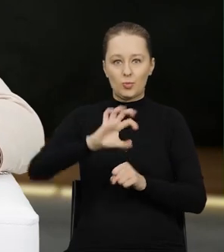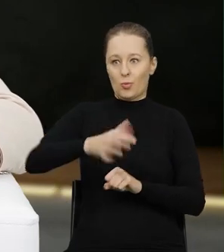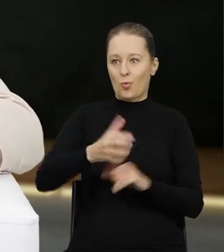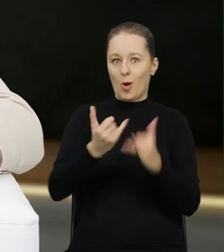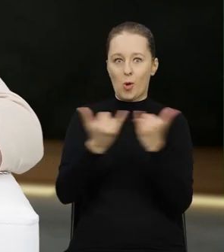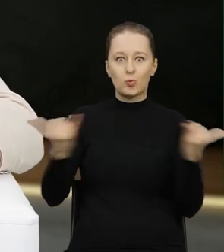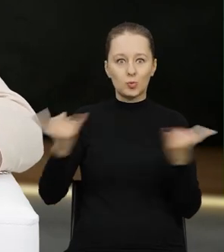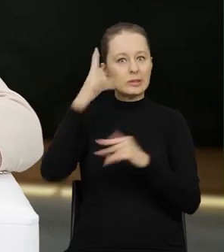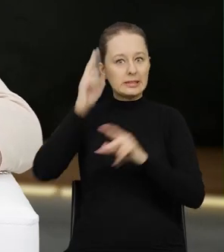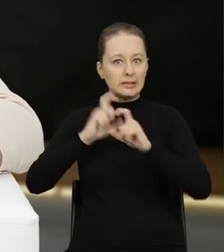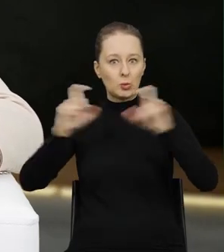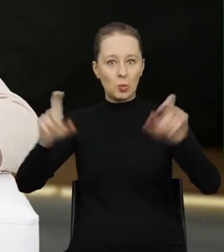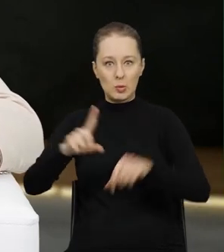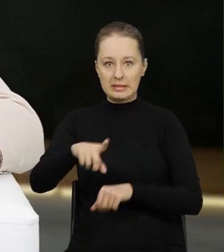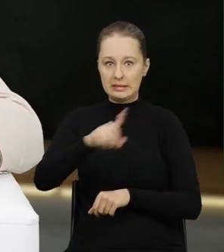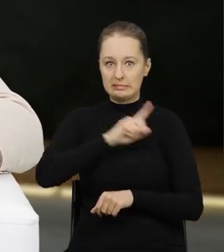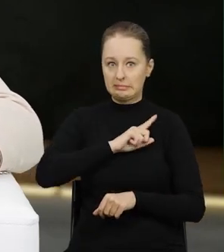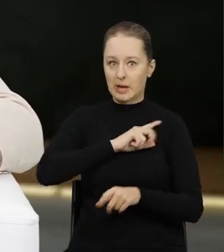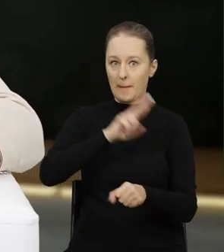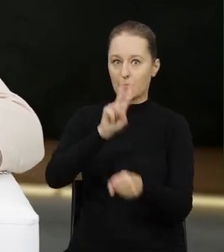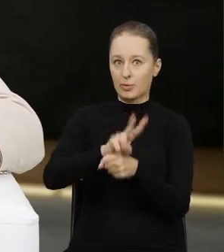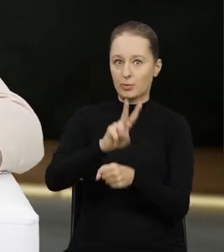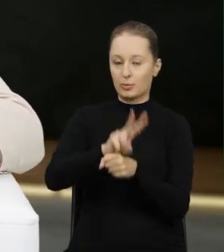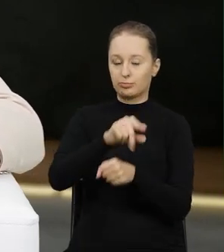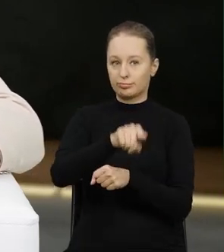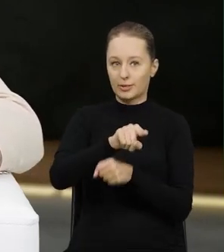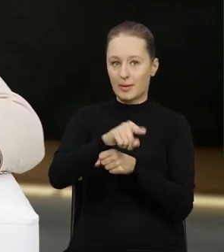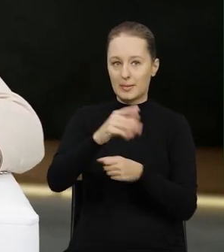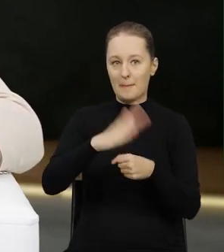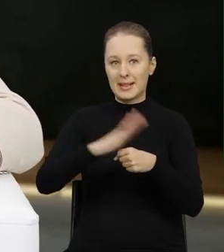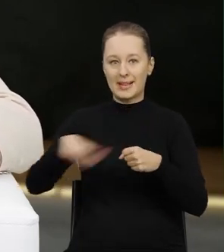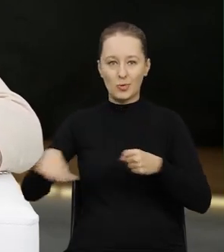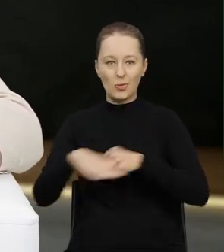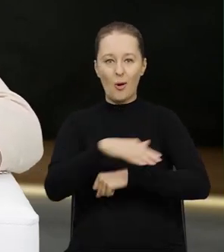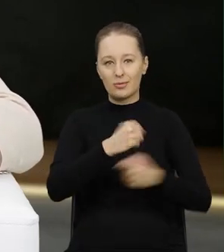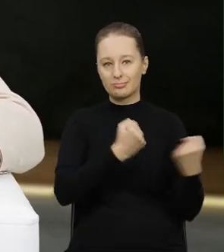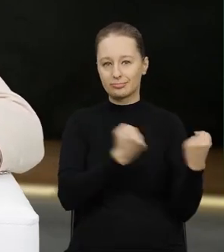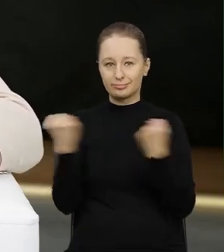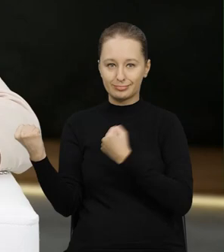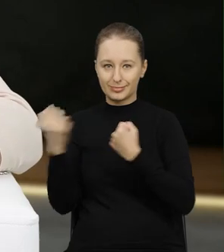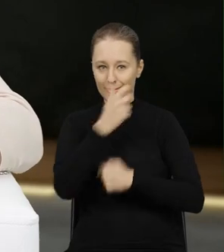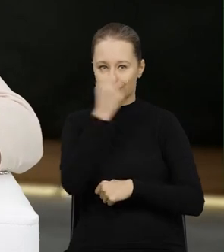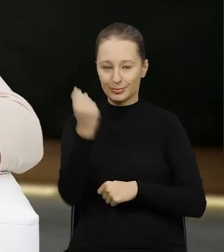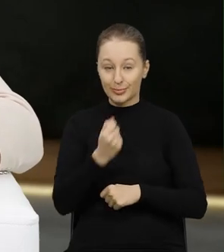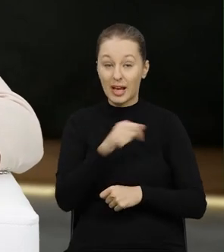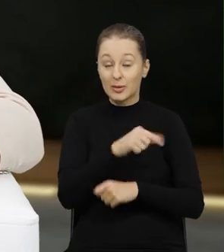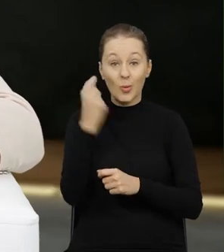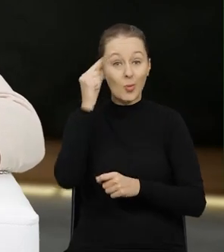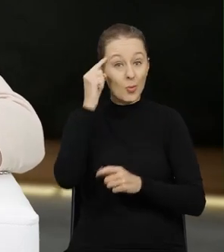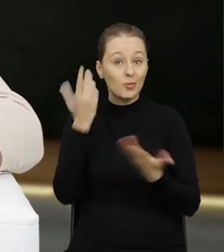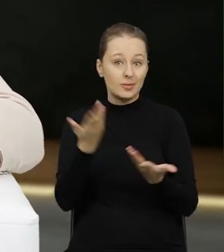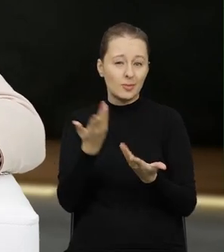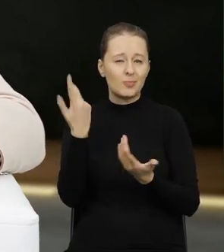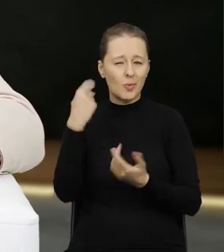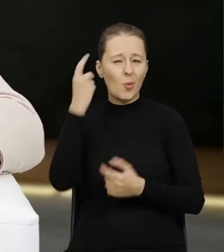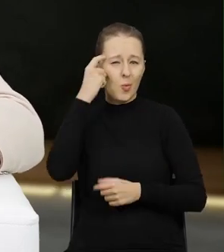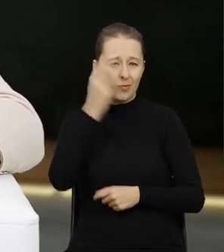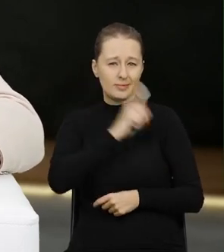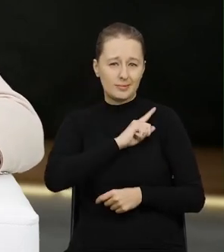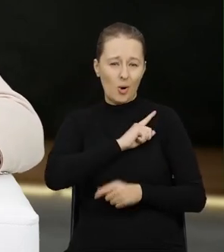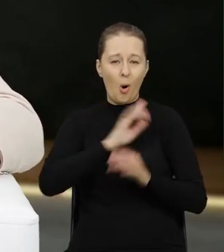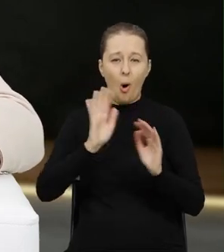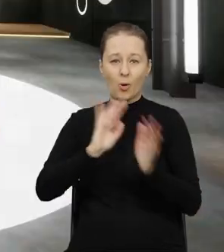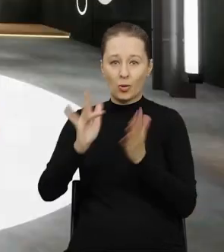grono organów, którzy zajmują się nadzorem nad tym międzynarodowym przemieszczaniem odpadów. Są to tutaj przede wszystkim Główny